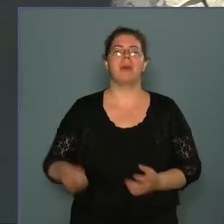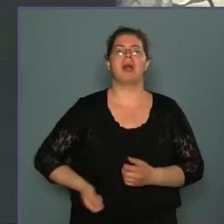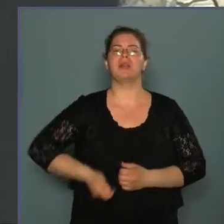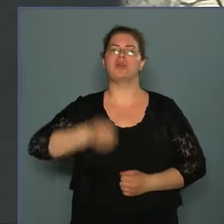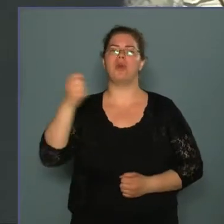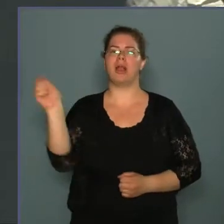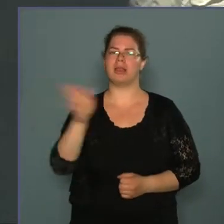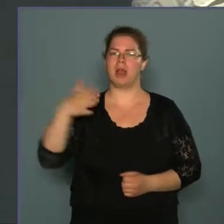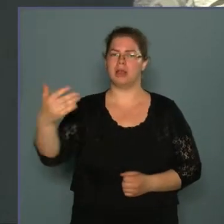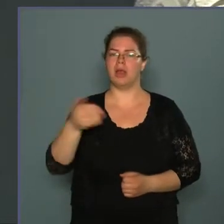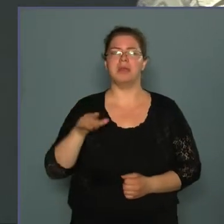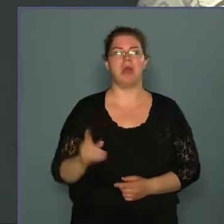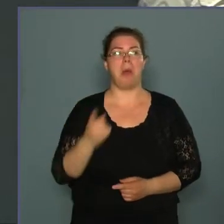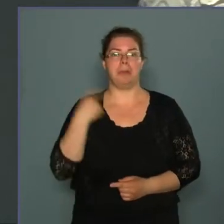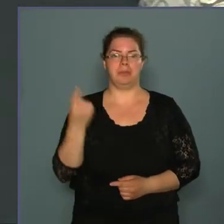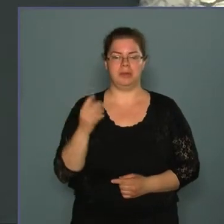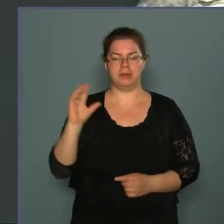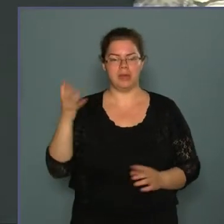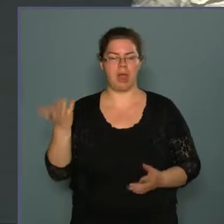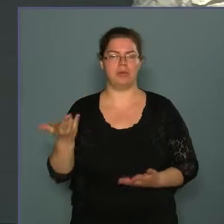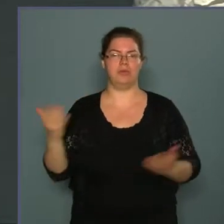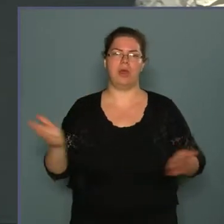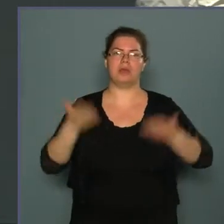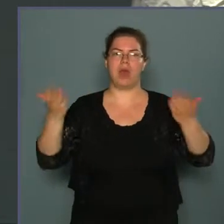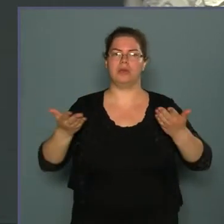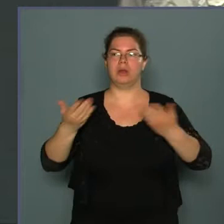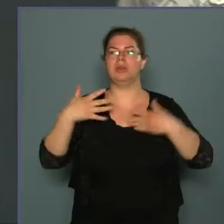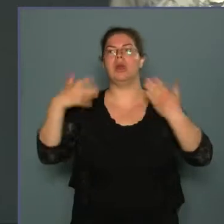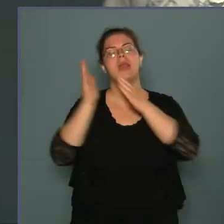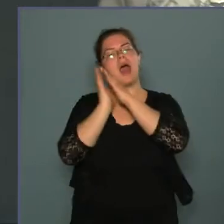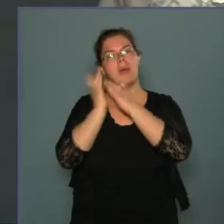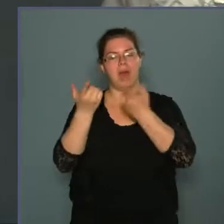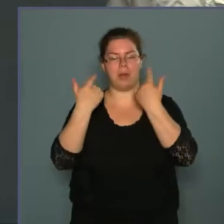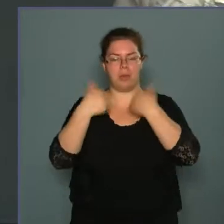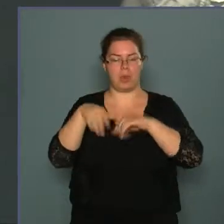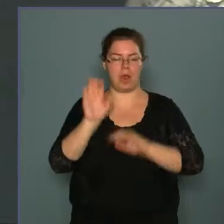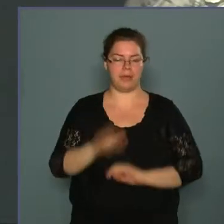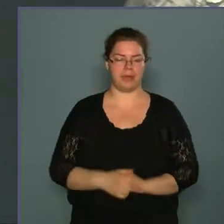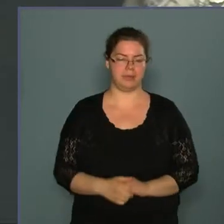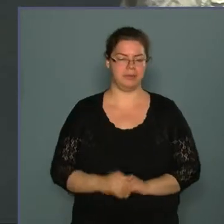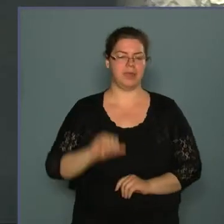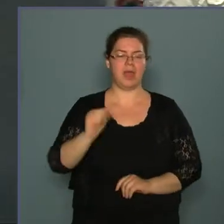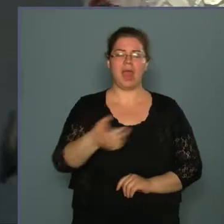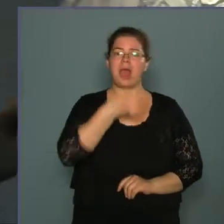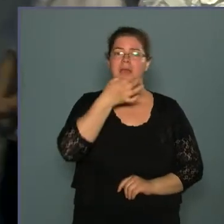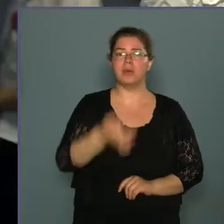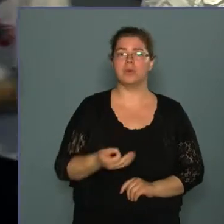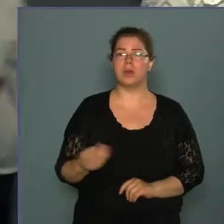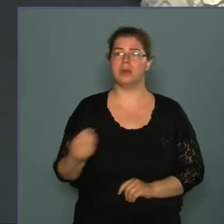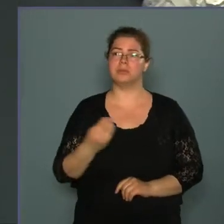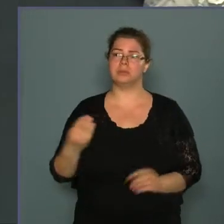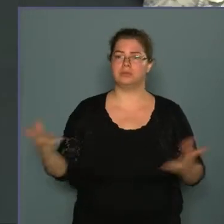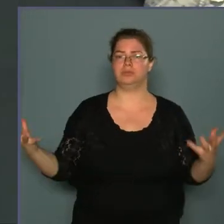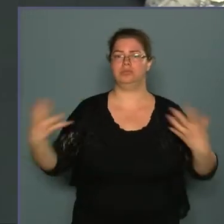cselekvédzászleját, mi riasztók fölzajunkkal, nagy álmából a hazát. Egy szó vár, s egy érzelem jól vatt